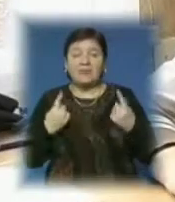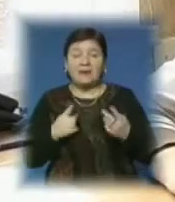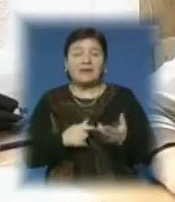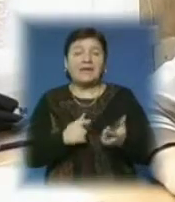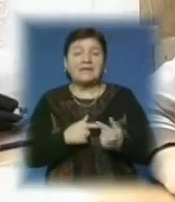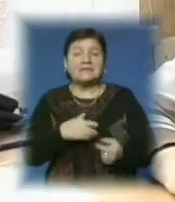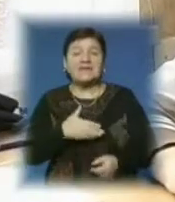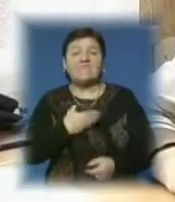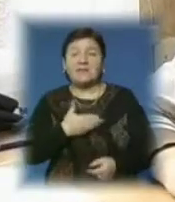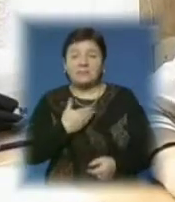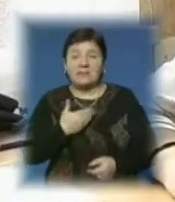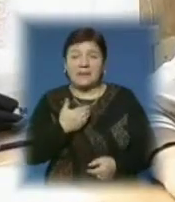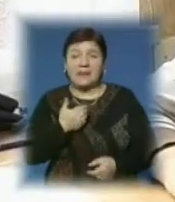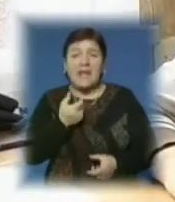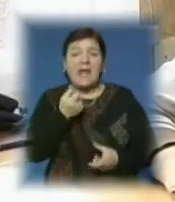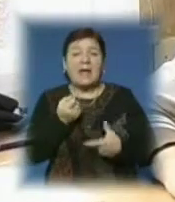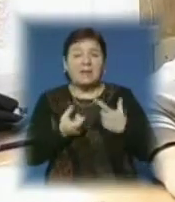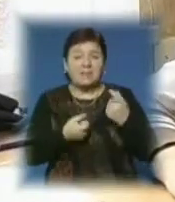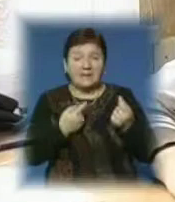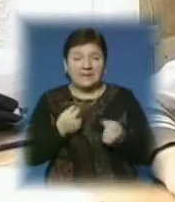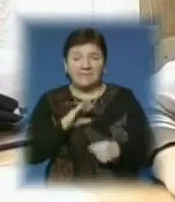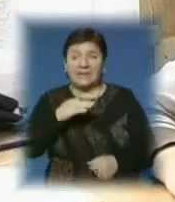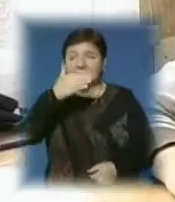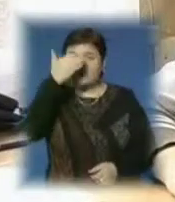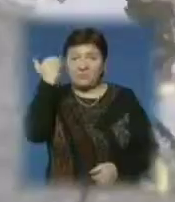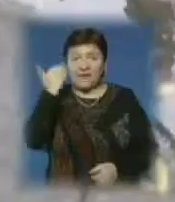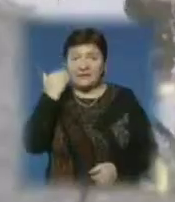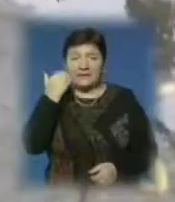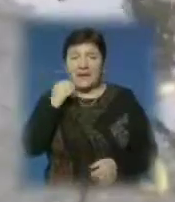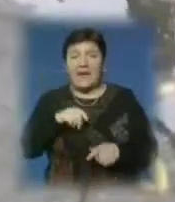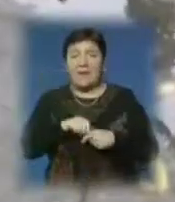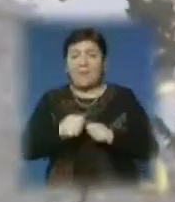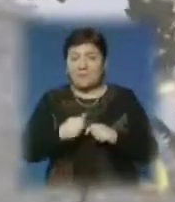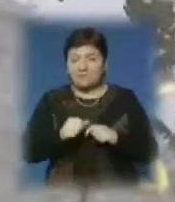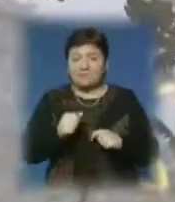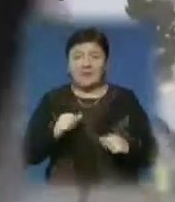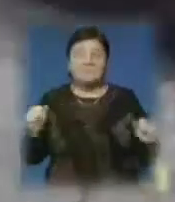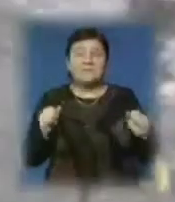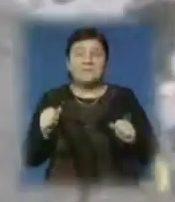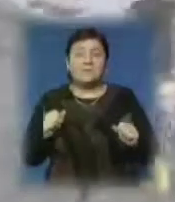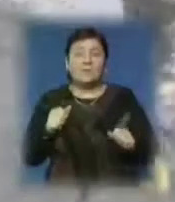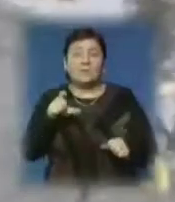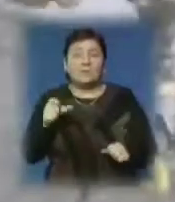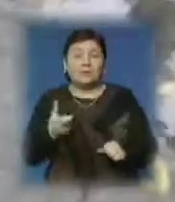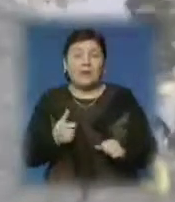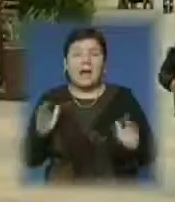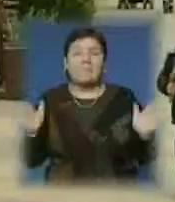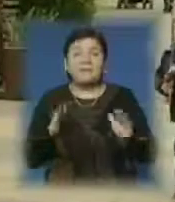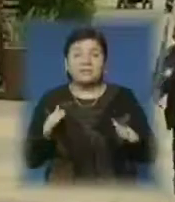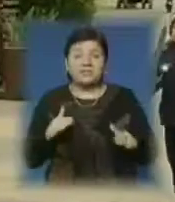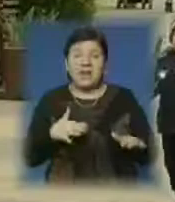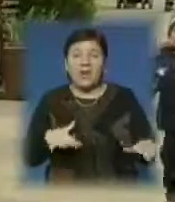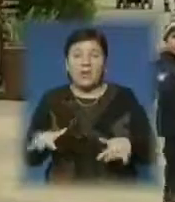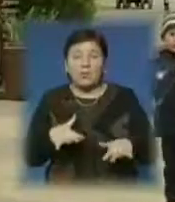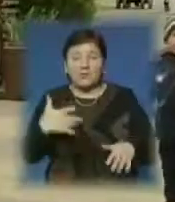вітамінів і мікроелементів. Не забувайте про цитрусові». Взимку людина менше рухається, а це ще одна причина зайвої